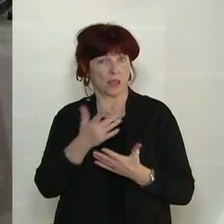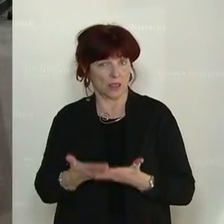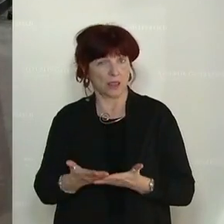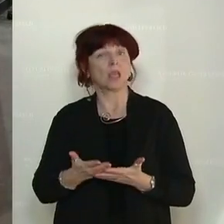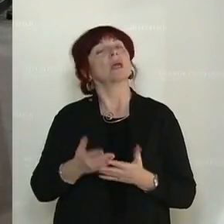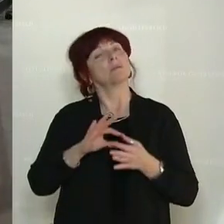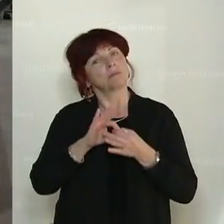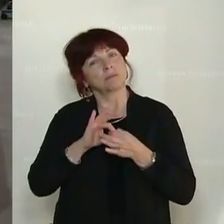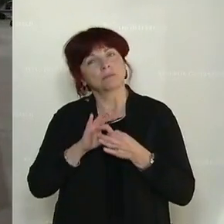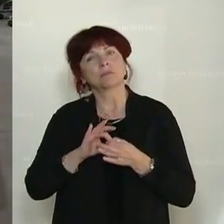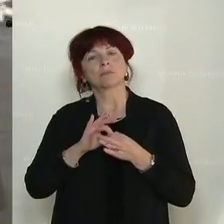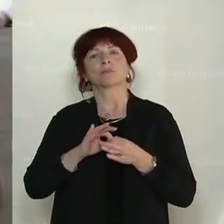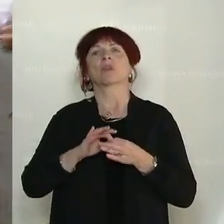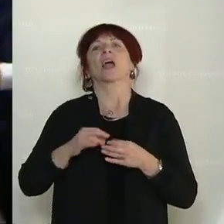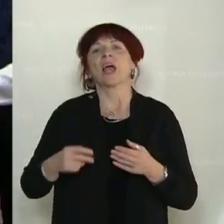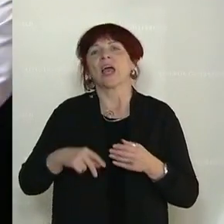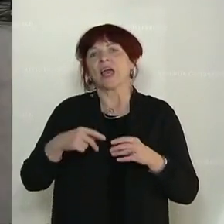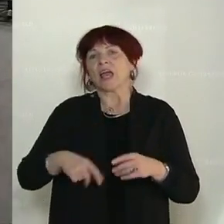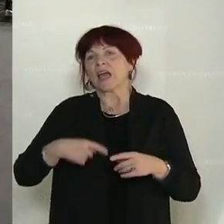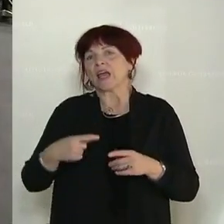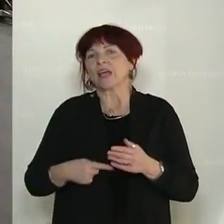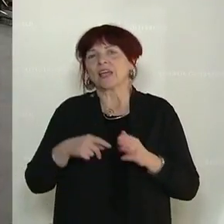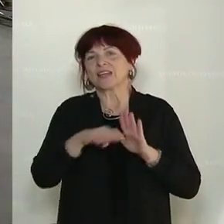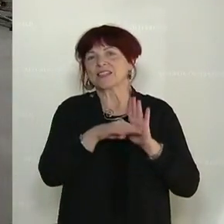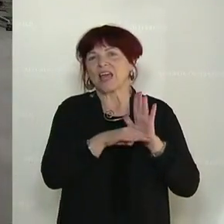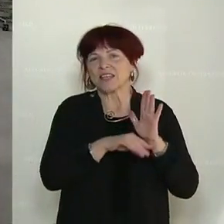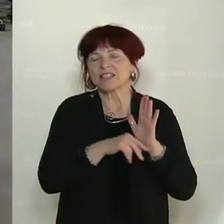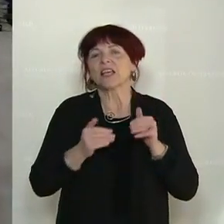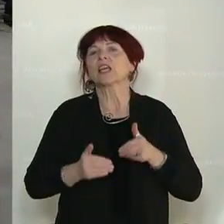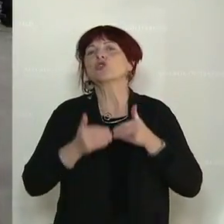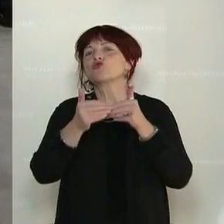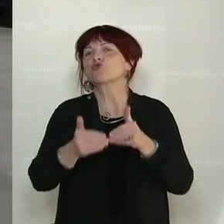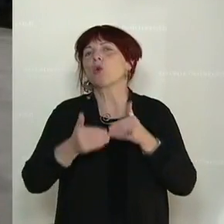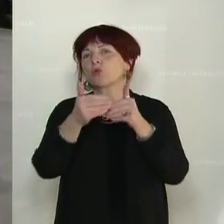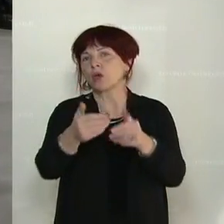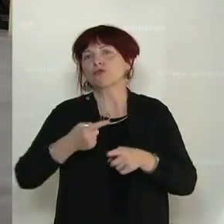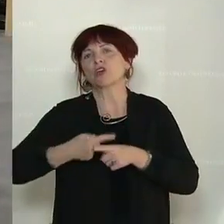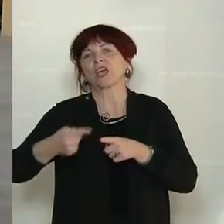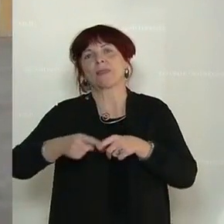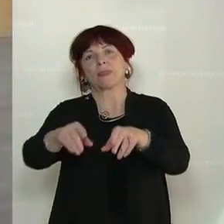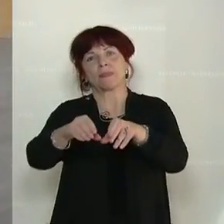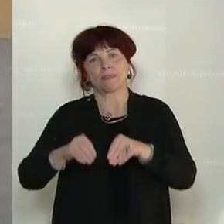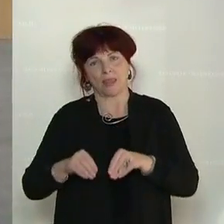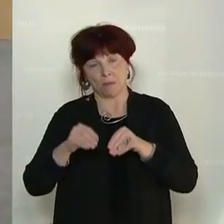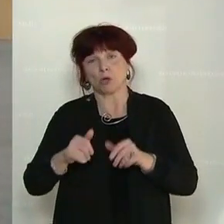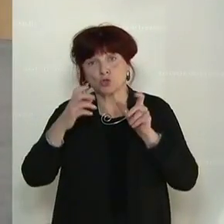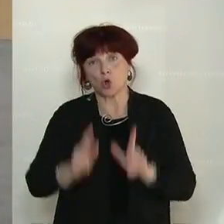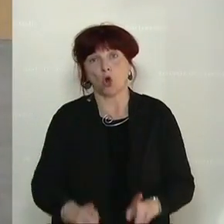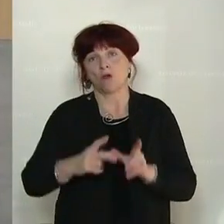Verlängerung der gesetzlichen Stundungsmöglichkeiten für Kreditnehmerinnen und Kreditnehmer. Wer ist für diesen